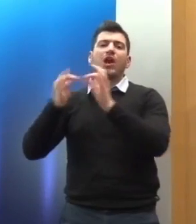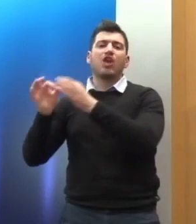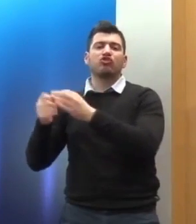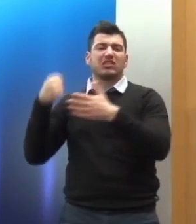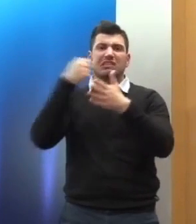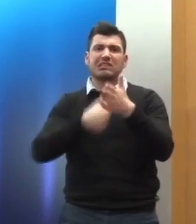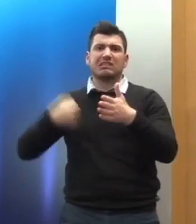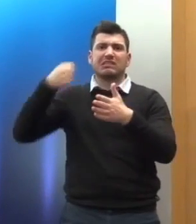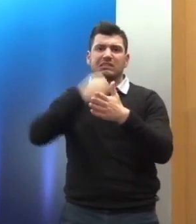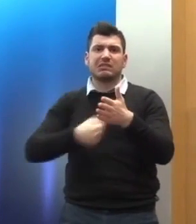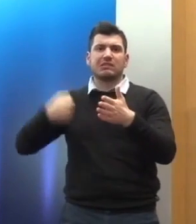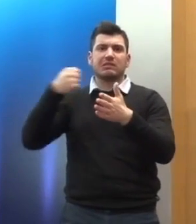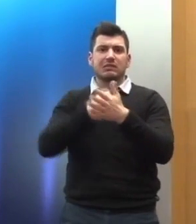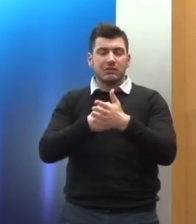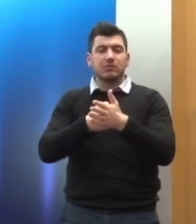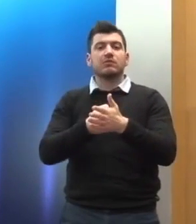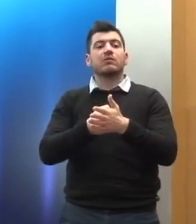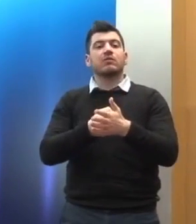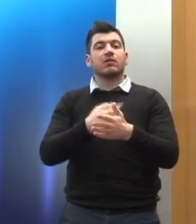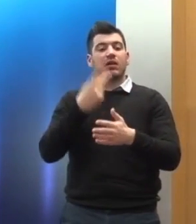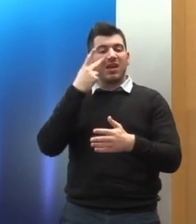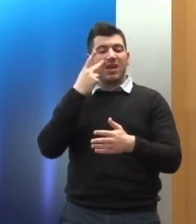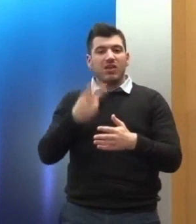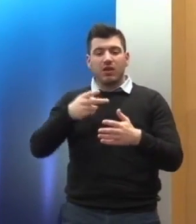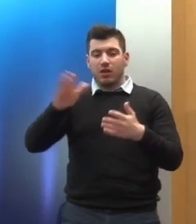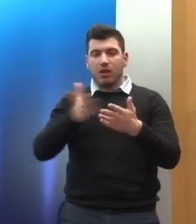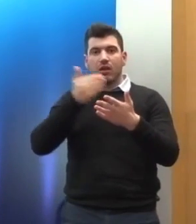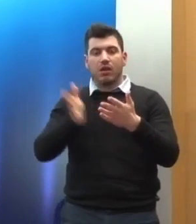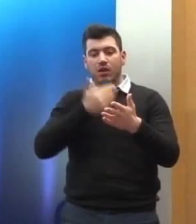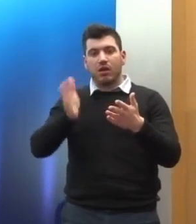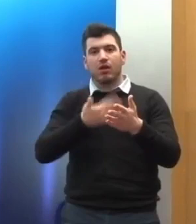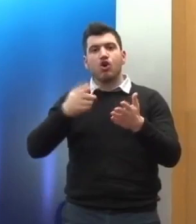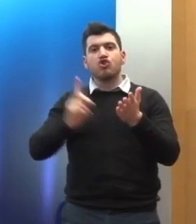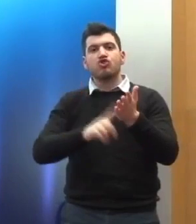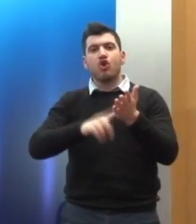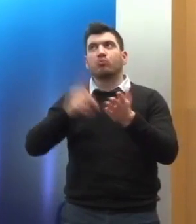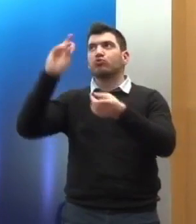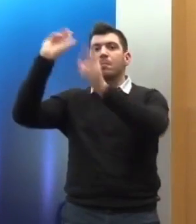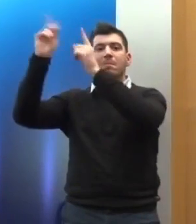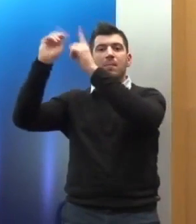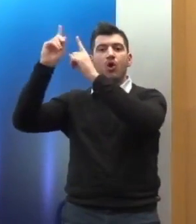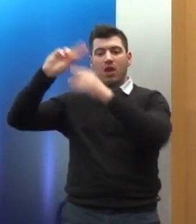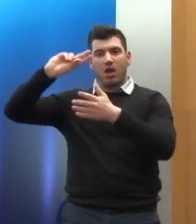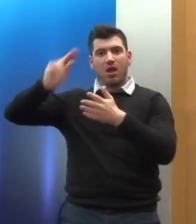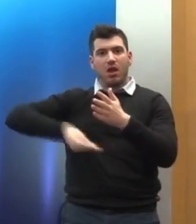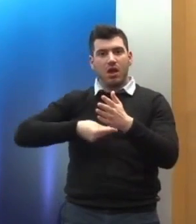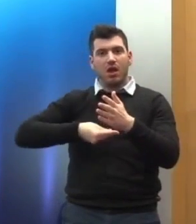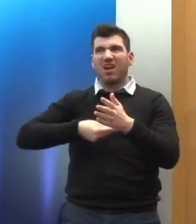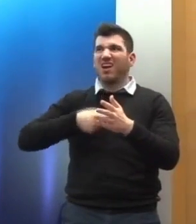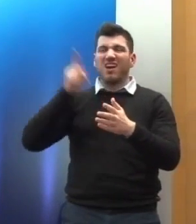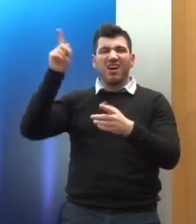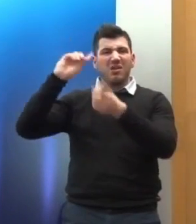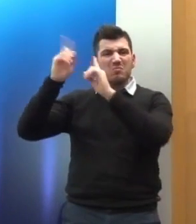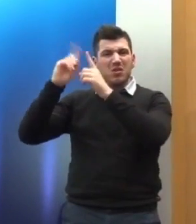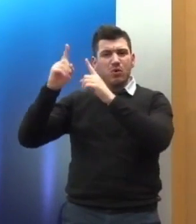βρήκαν ότι πλευρές της μνημονιακής νομοθεσίας των δύο πρώτων μνημονίων ήταν αντίθετες στον Ευρωπαϊκό Κοινωνικό Χάρτη.